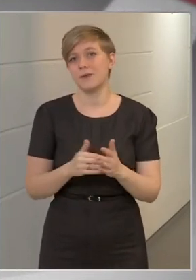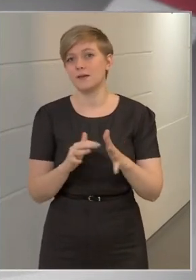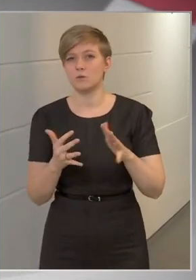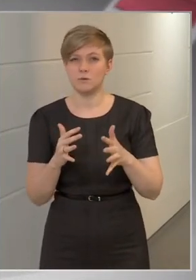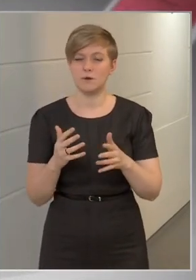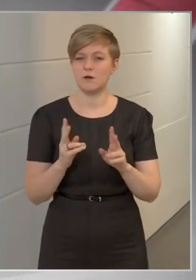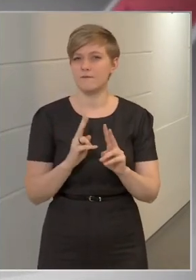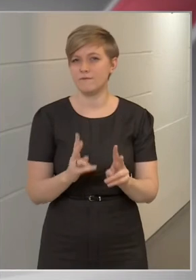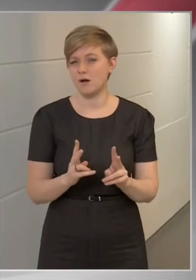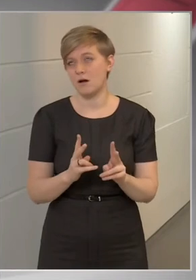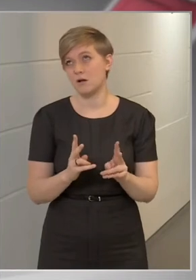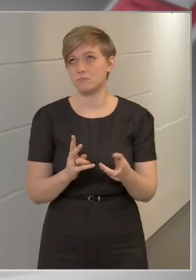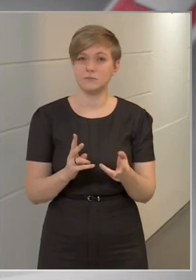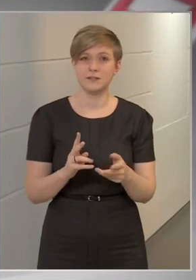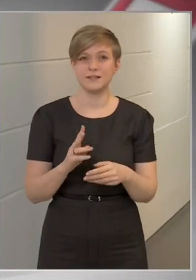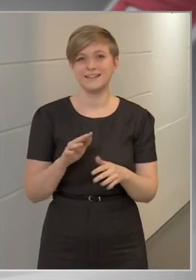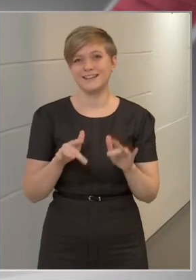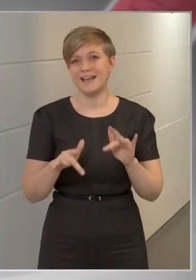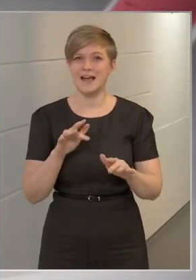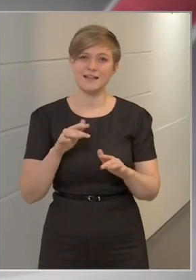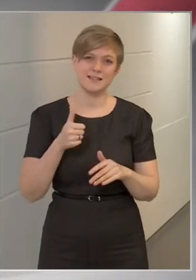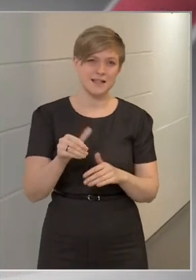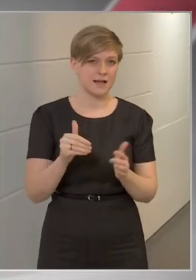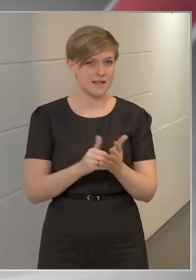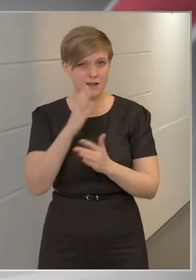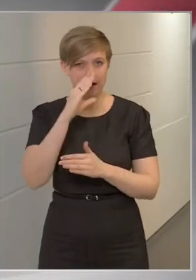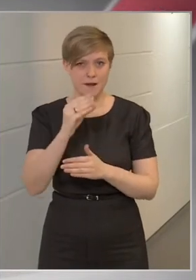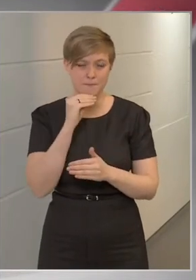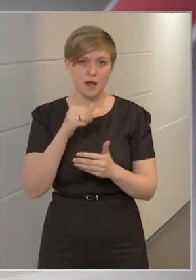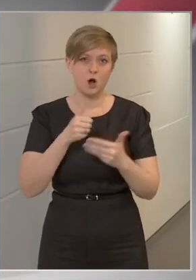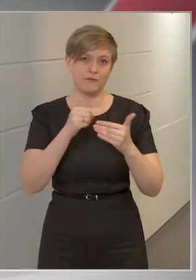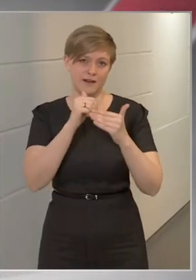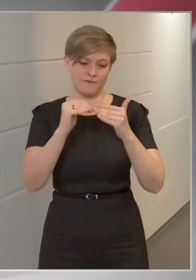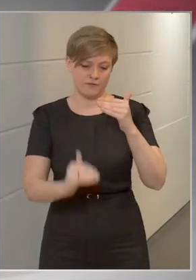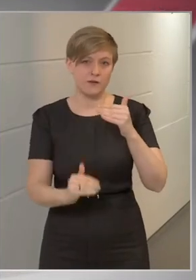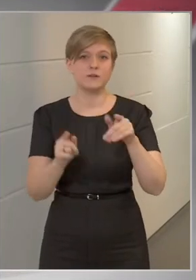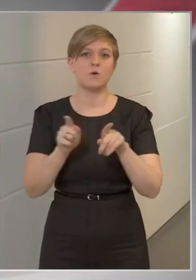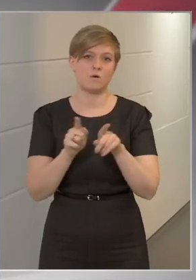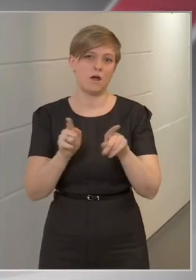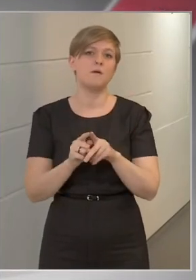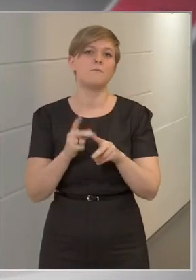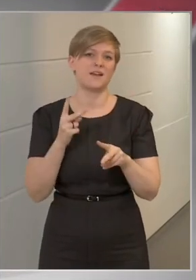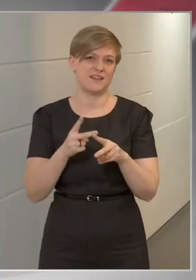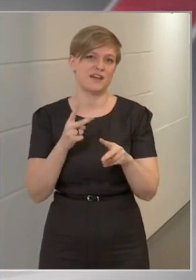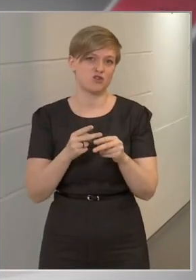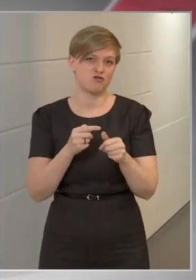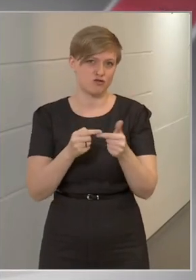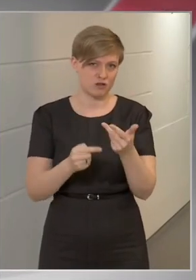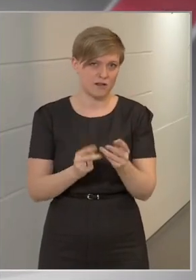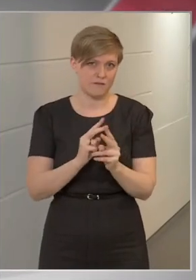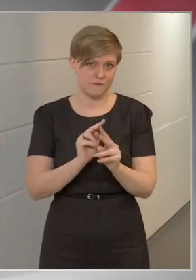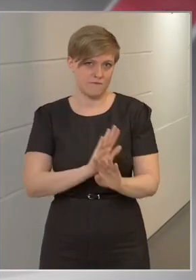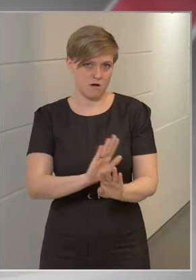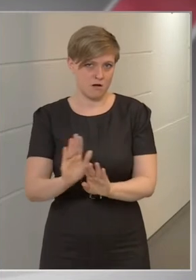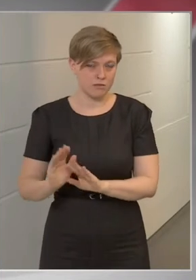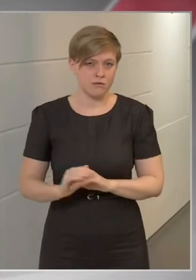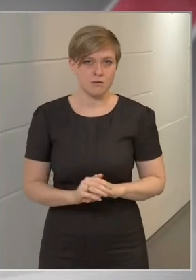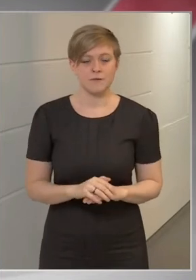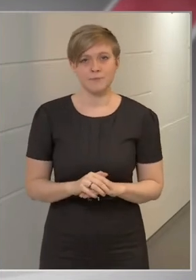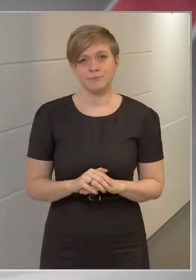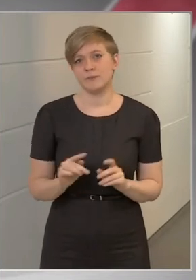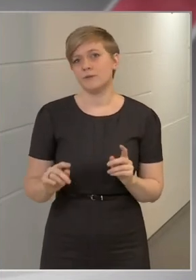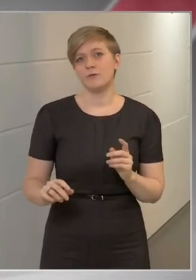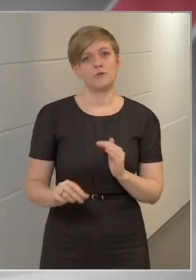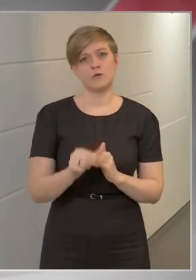körülbelül van néhány százzer ember, aki 60 évnél fiatalabb, de olyan betegségben szenved, ami